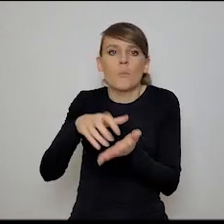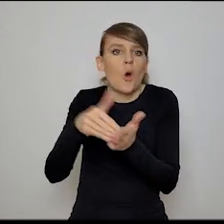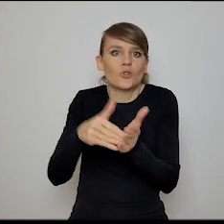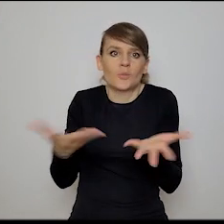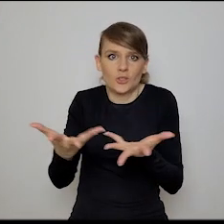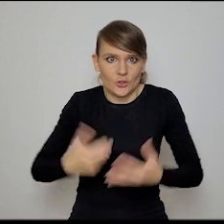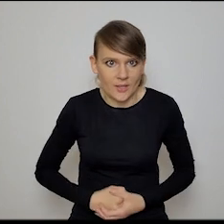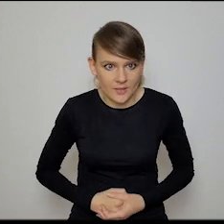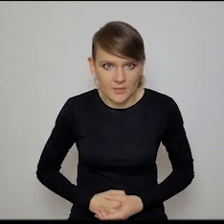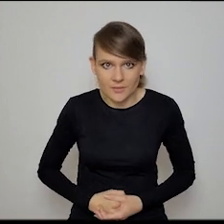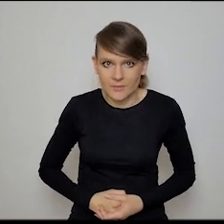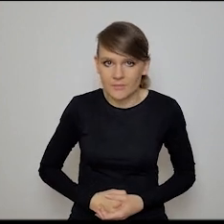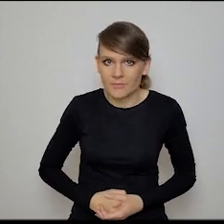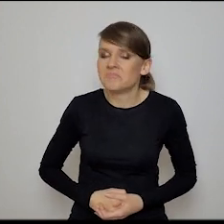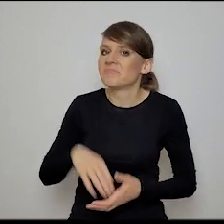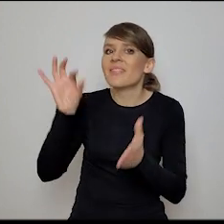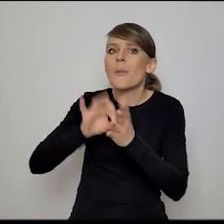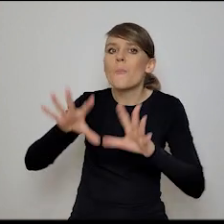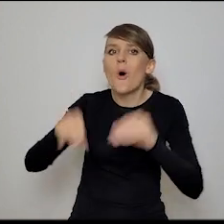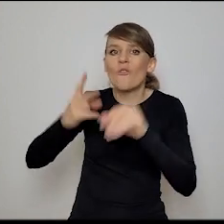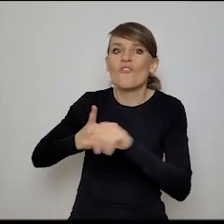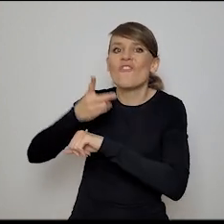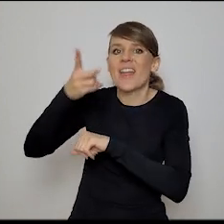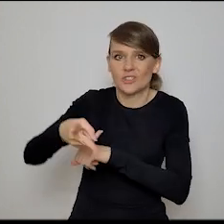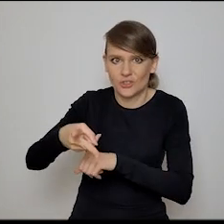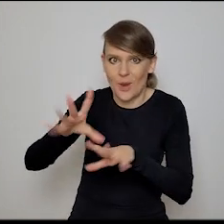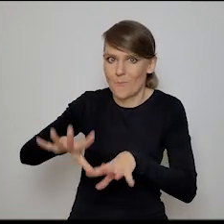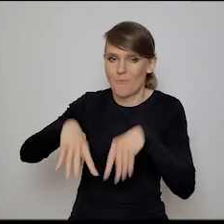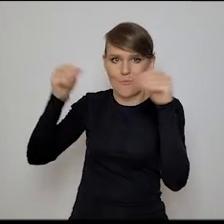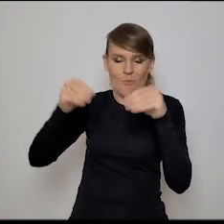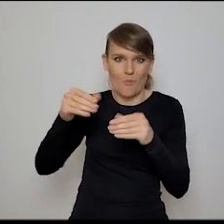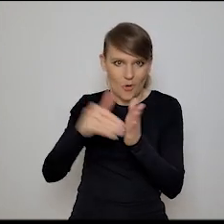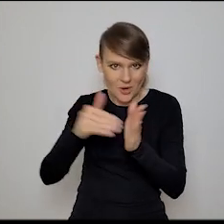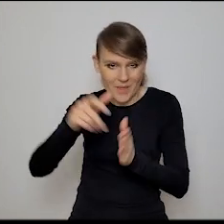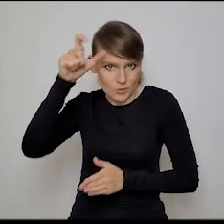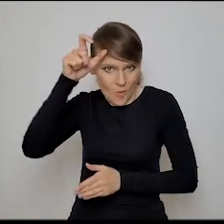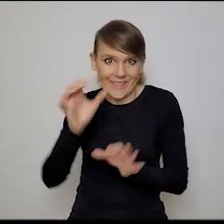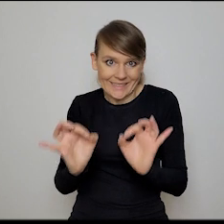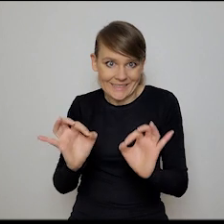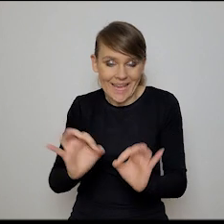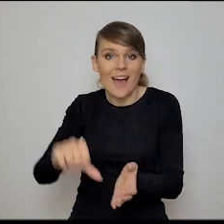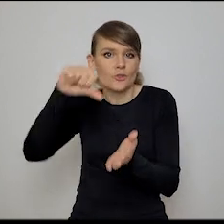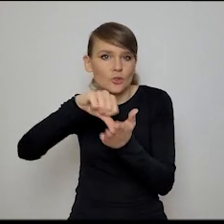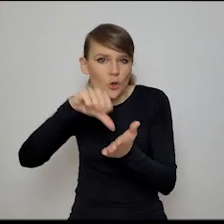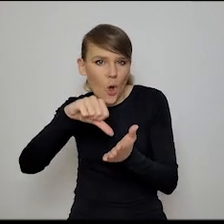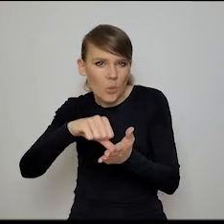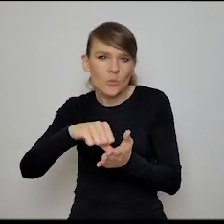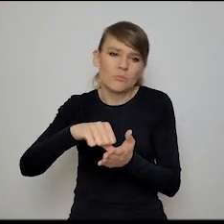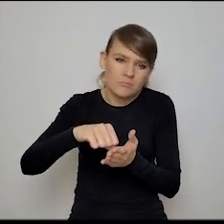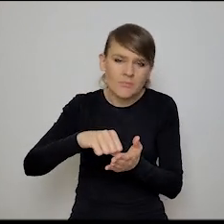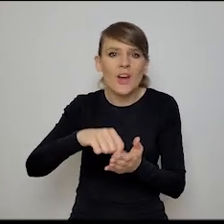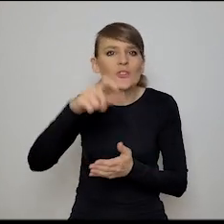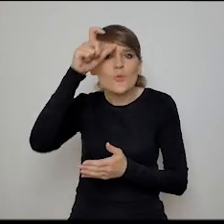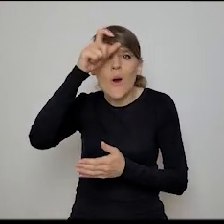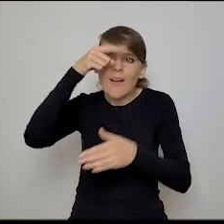Na wejściu na pewno bardzo potrzebuje człowieka dzisiaj. W środku trochę człowiek zajrzeć